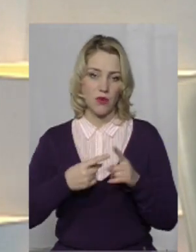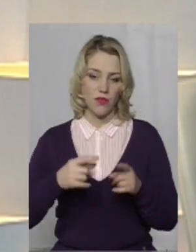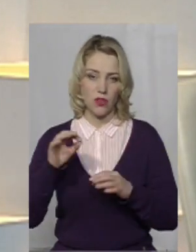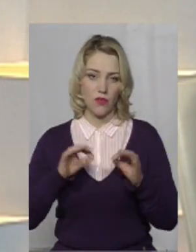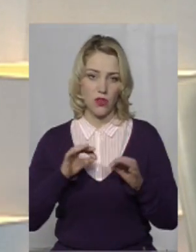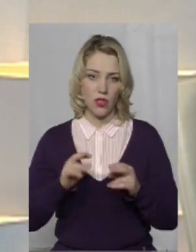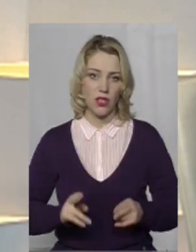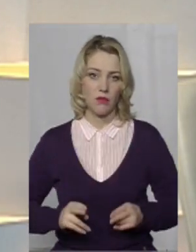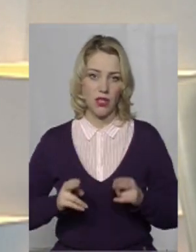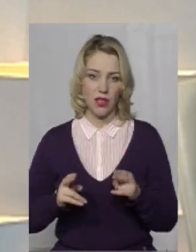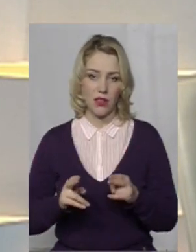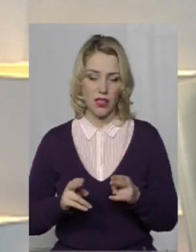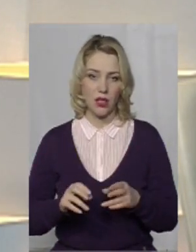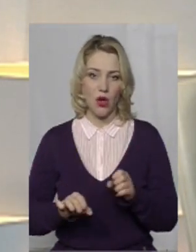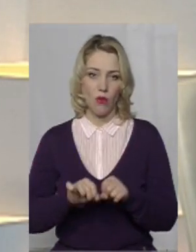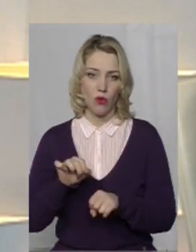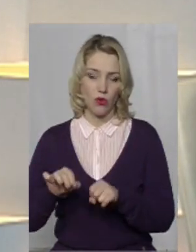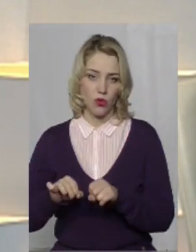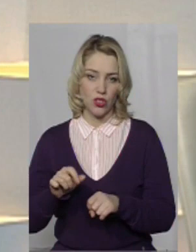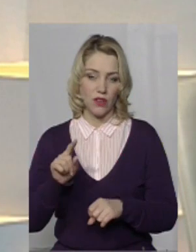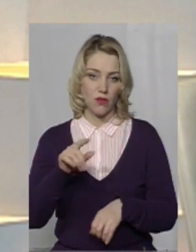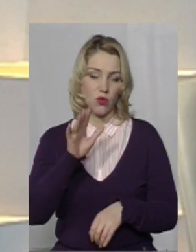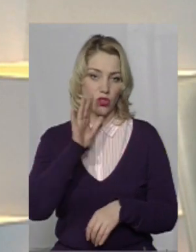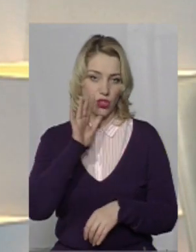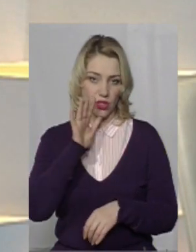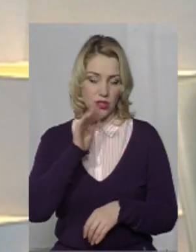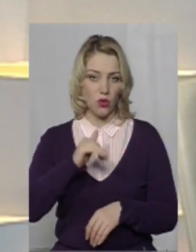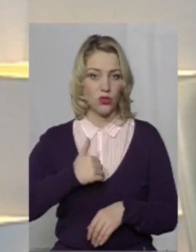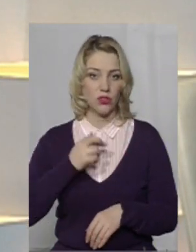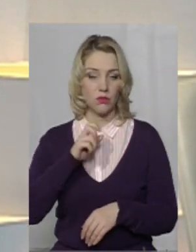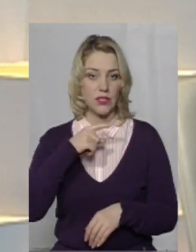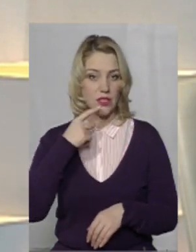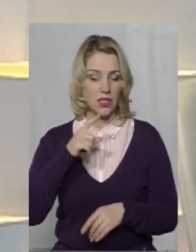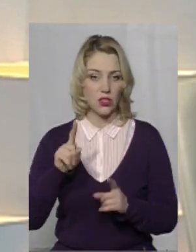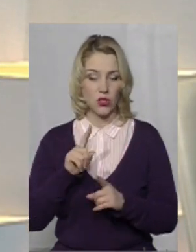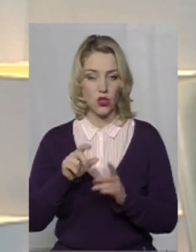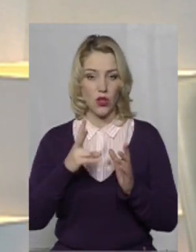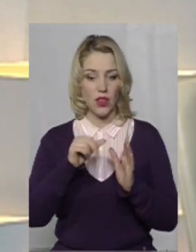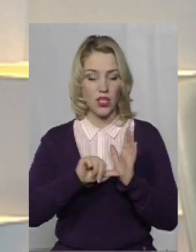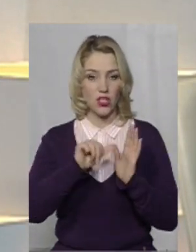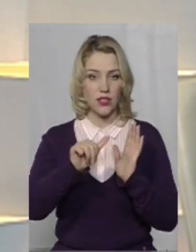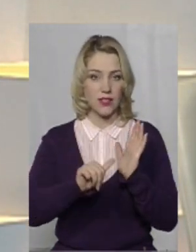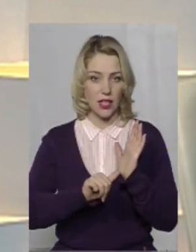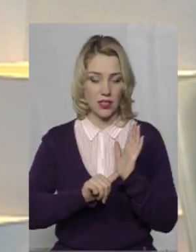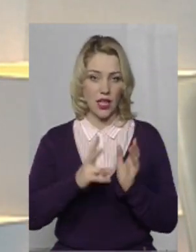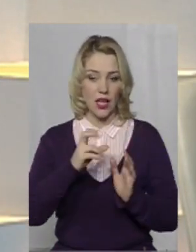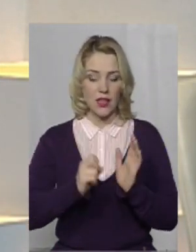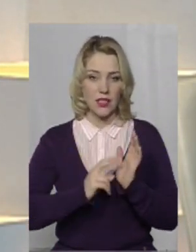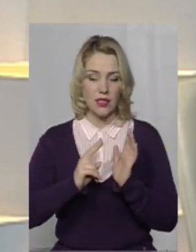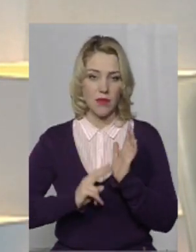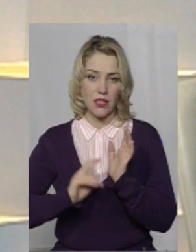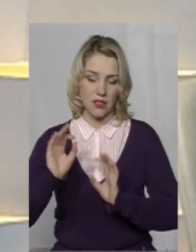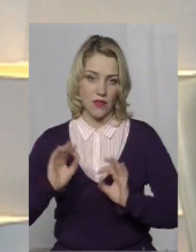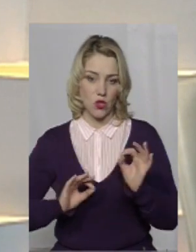% кримінальних правопорушень. У той же час хотів би зазначити, що на 16-17